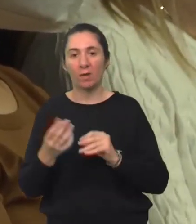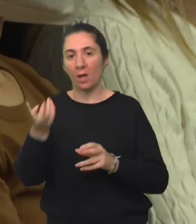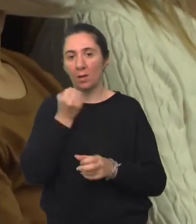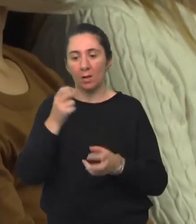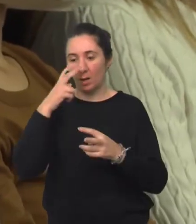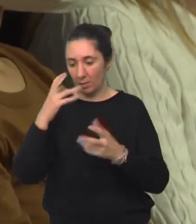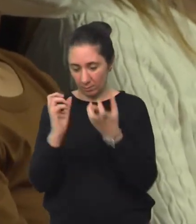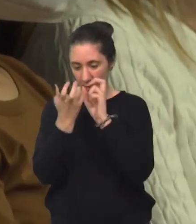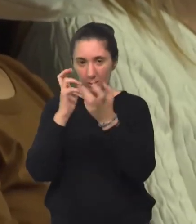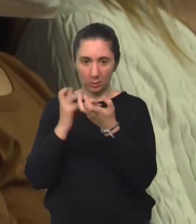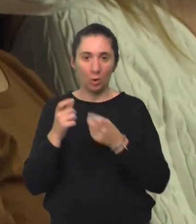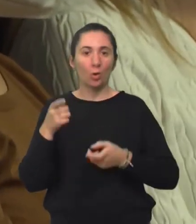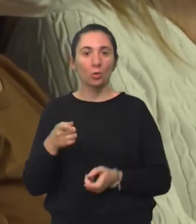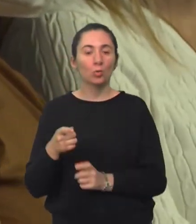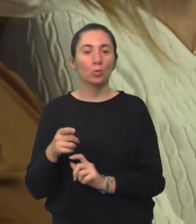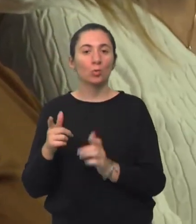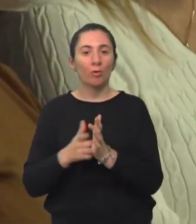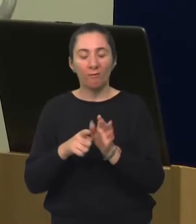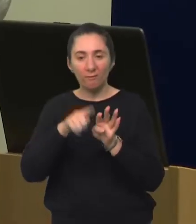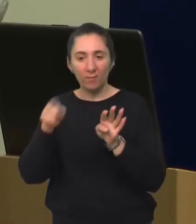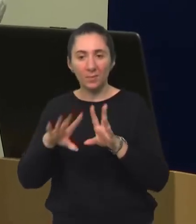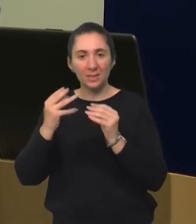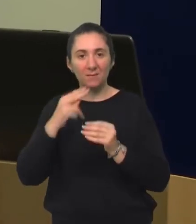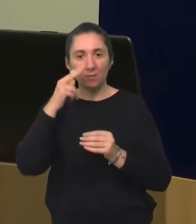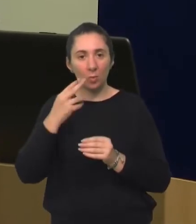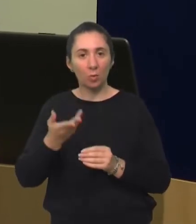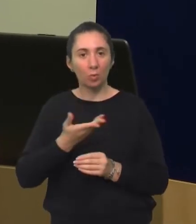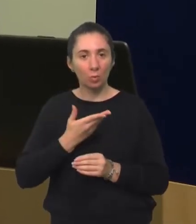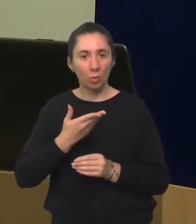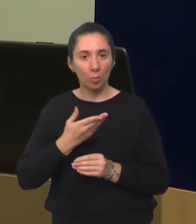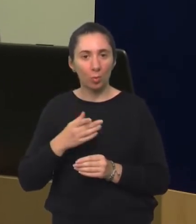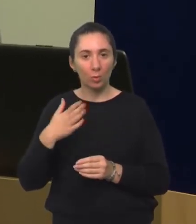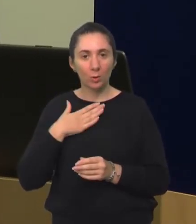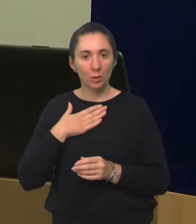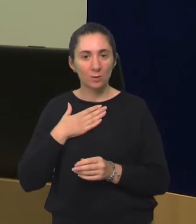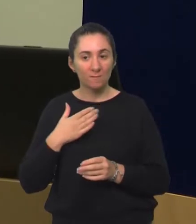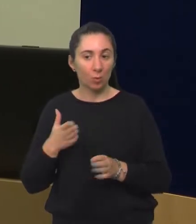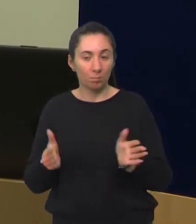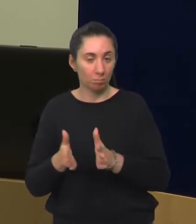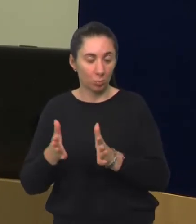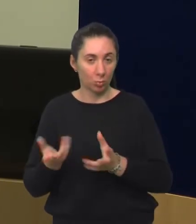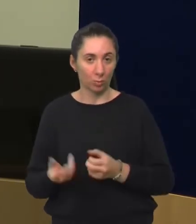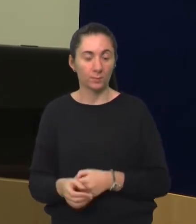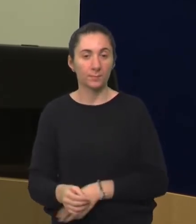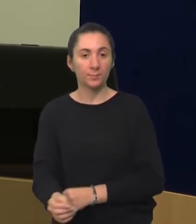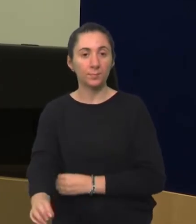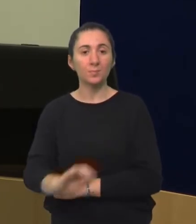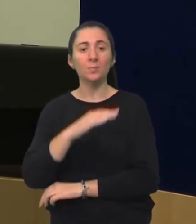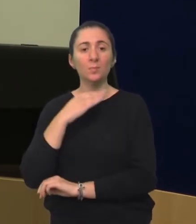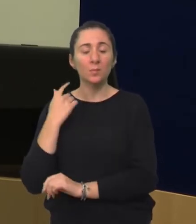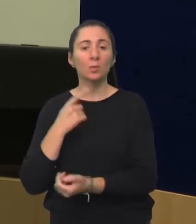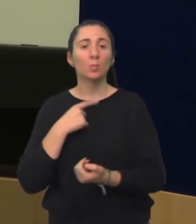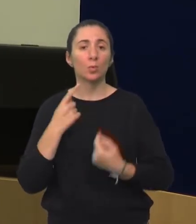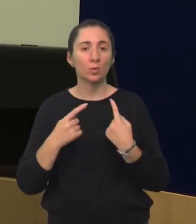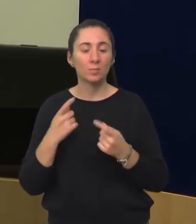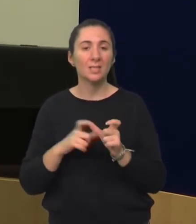sebi i istražuju. I to je period kada zapravo sve informacije koje dobivaju, zapravo dobivaju tim svojim senzoričkim putevima. Danas se jako puno govori